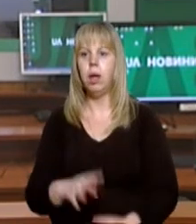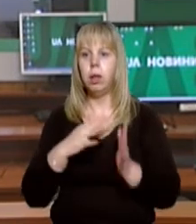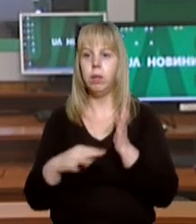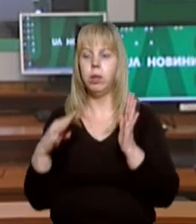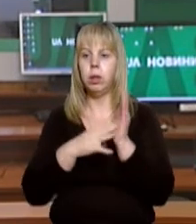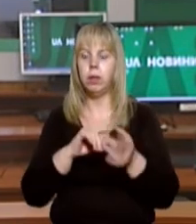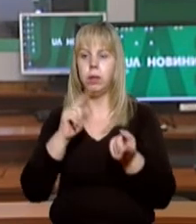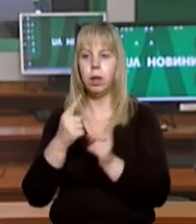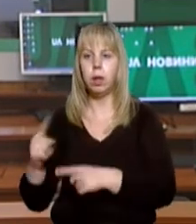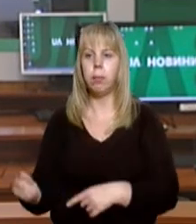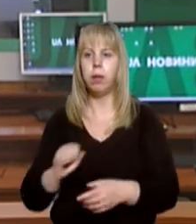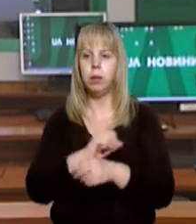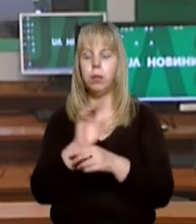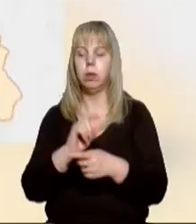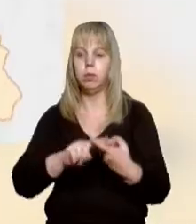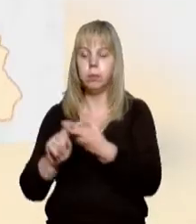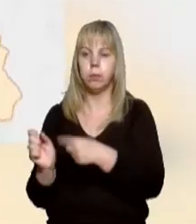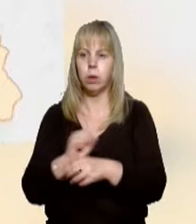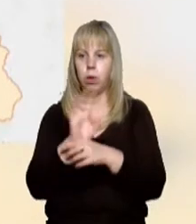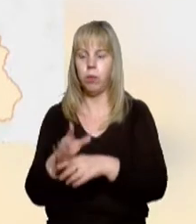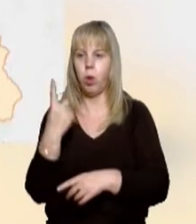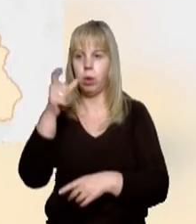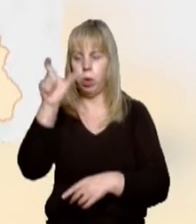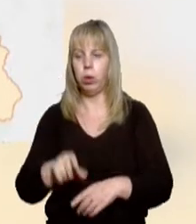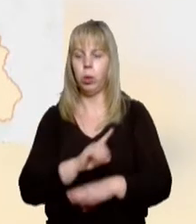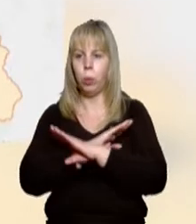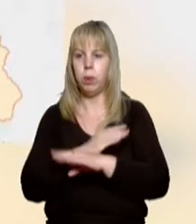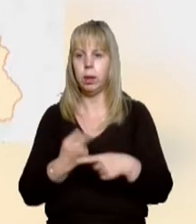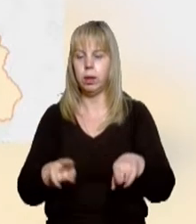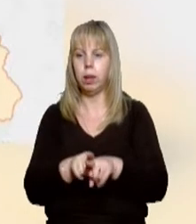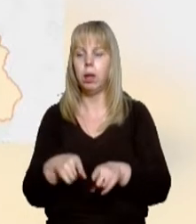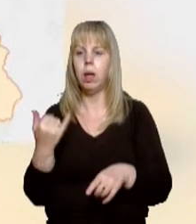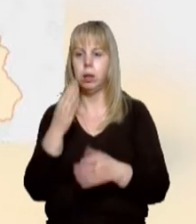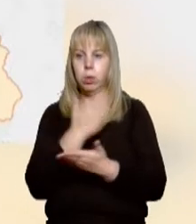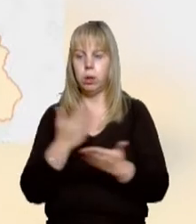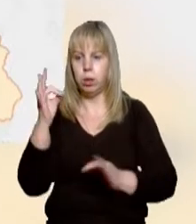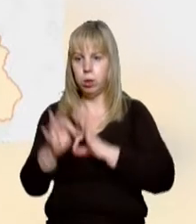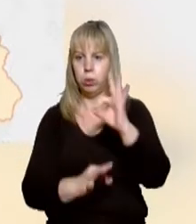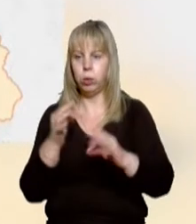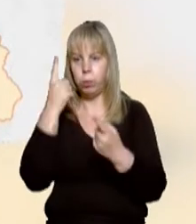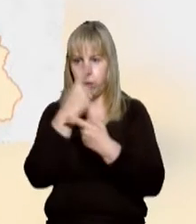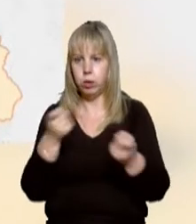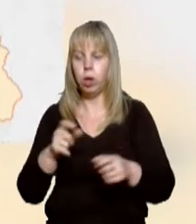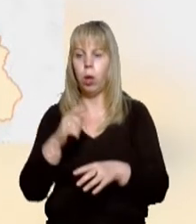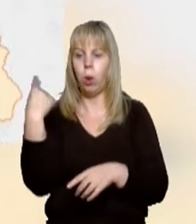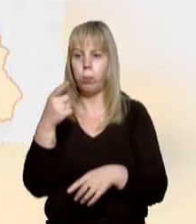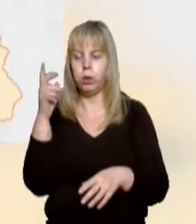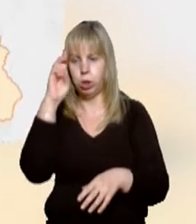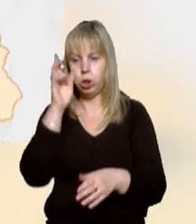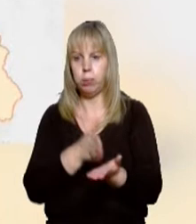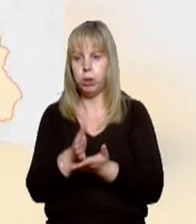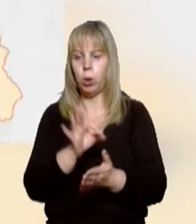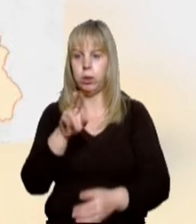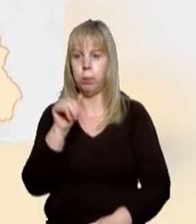99 закарпатців інфікувалися коронавірусом. Одна людина помарла. Такі дані за останню добу, повідомив голова облдержадміністрації